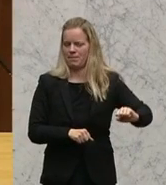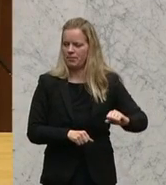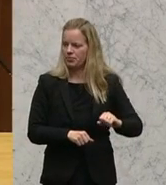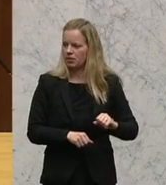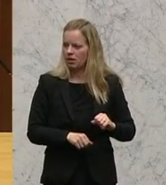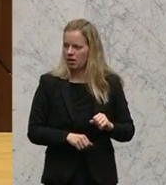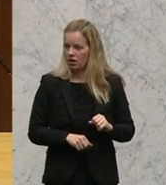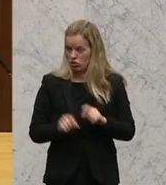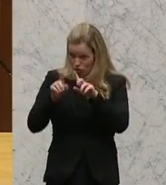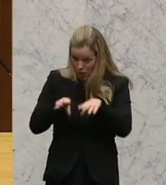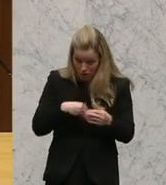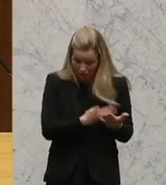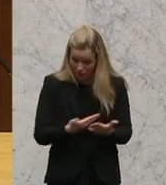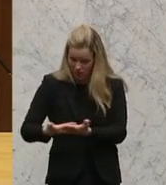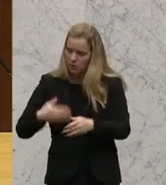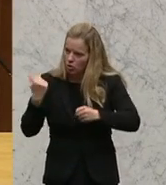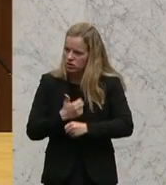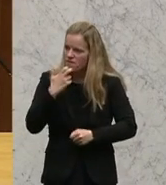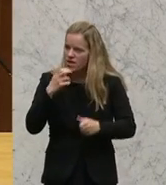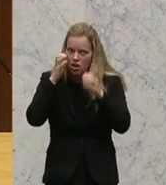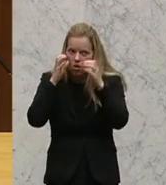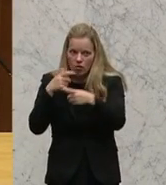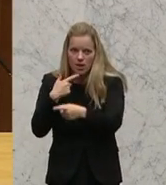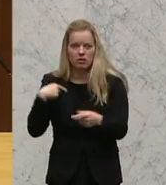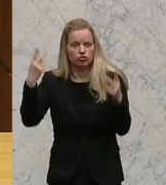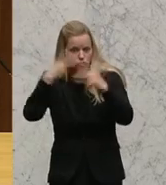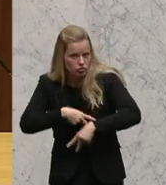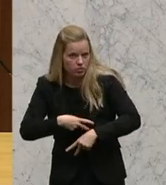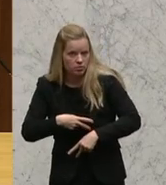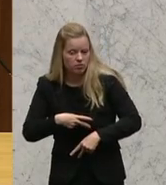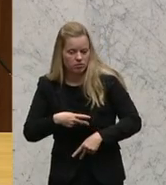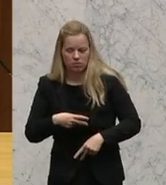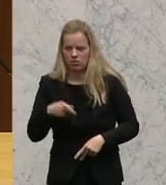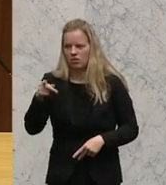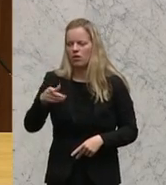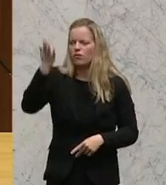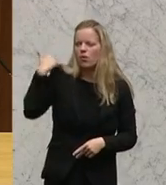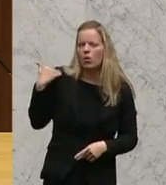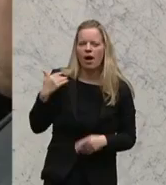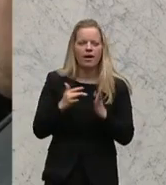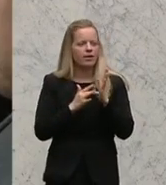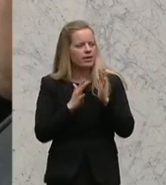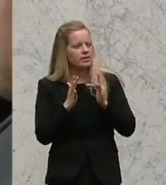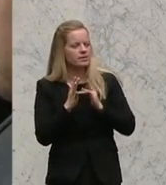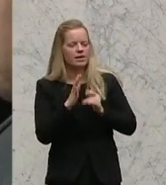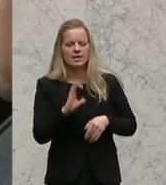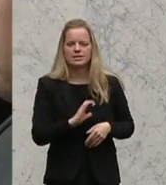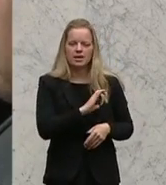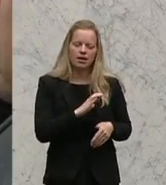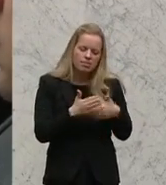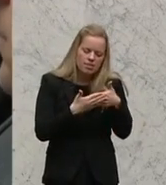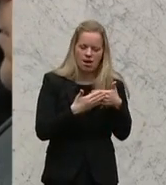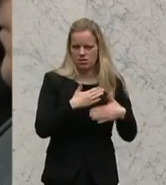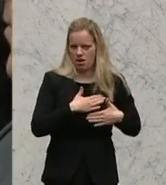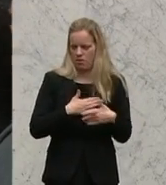Stellungnahmen dem immer noch zustimmen. Und das wundert mich bei der ÖVP, die sich einmal auf die christliche Nächstenliebe bezogen hat, wundert mich das nicht mehr. Dass aber die